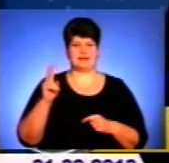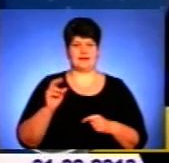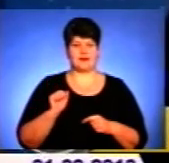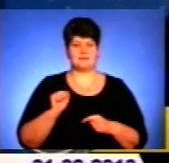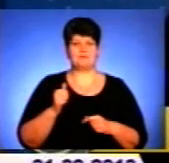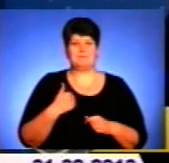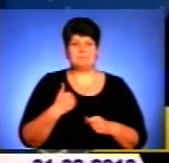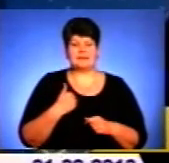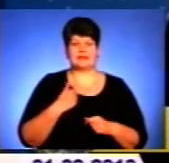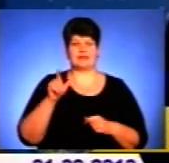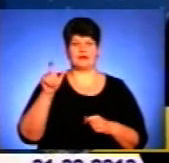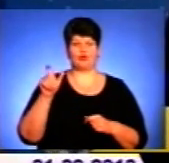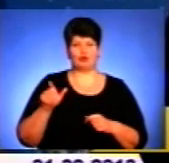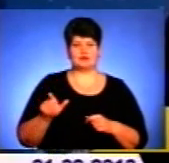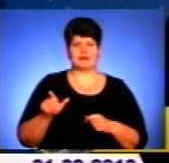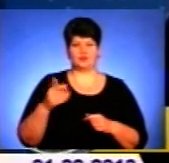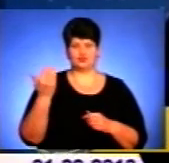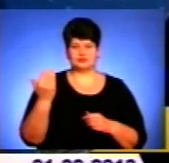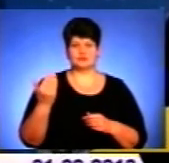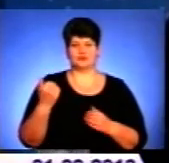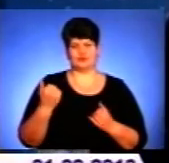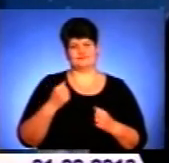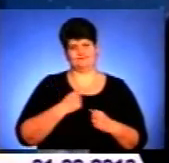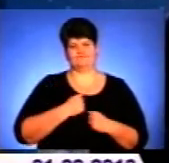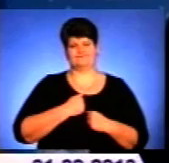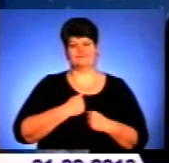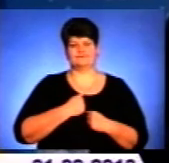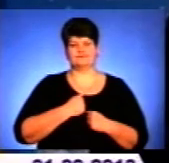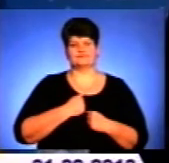Мені як людину його жалко.